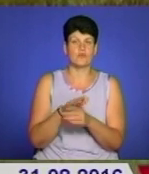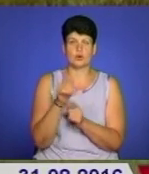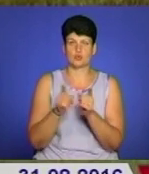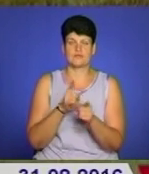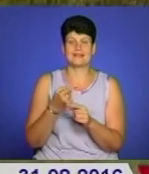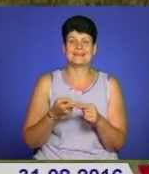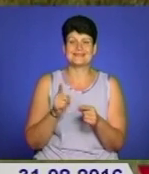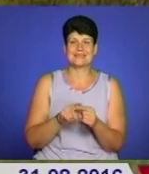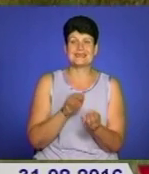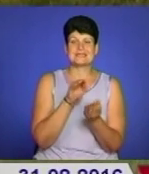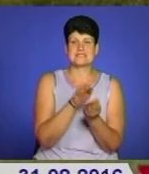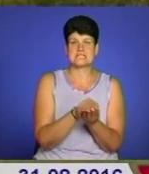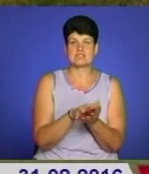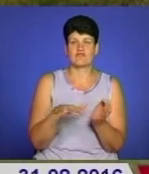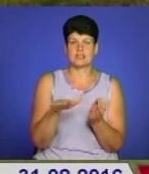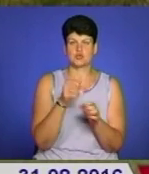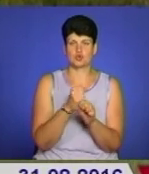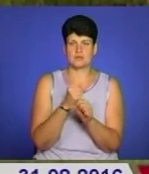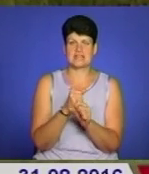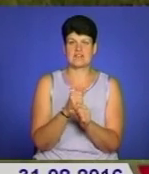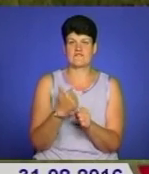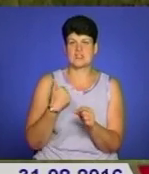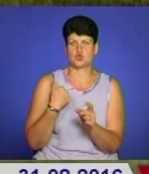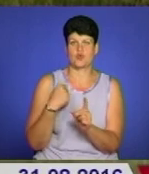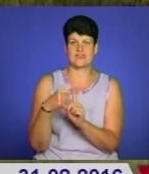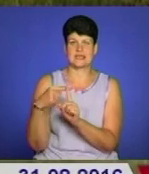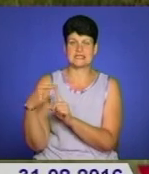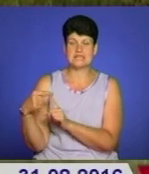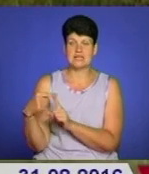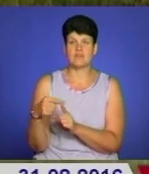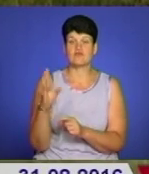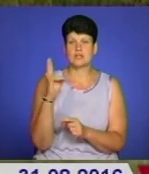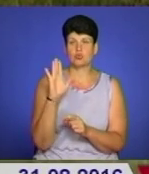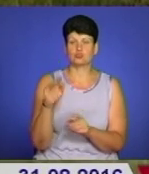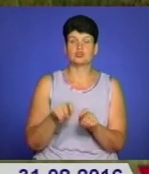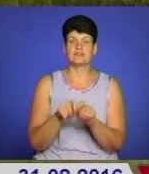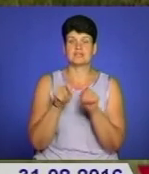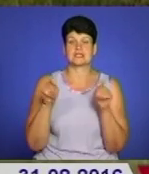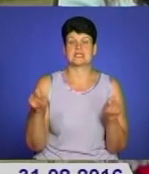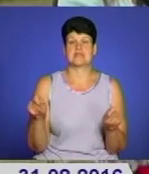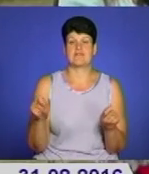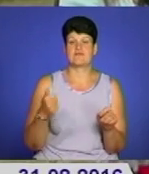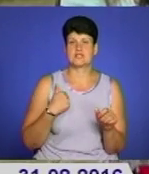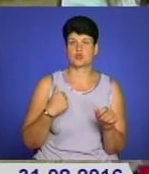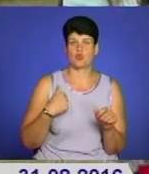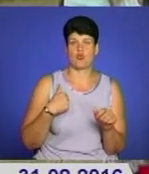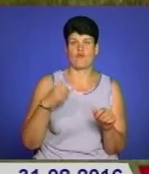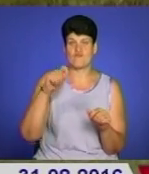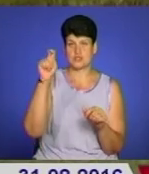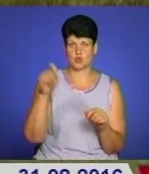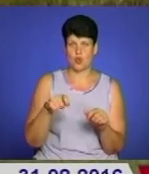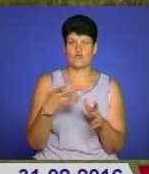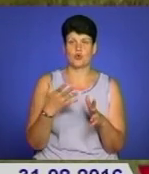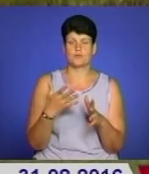цвинтар, зробили такі військові хрести, і то в нас неділю ще буде відкриття військового цвинтара. Протягом підготовки ми